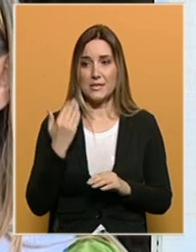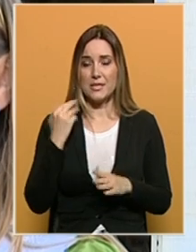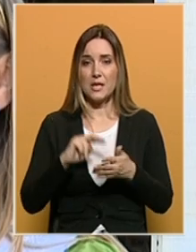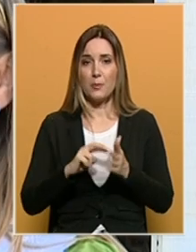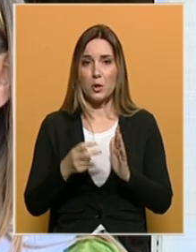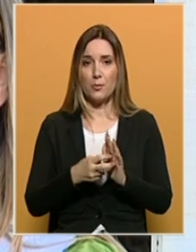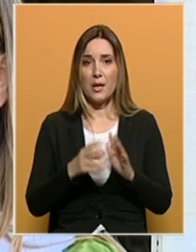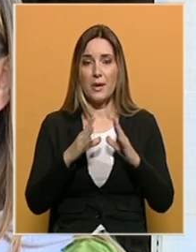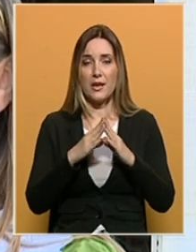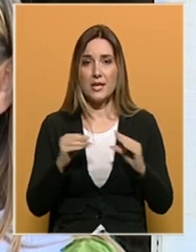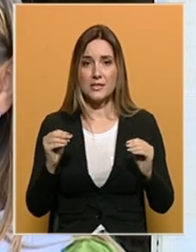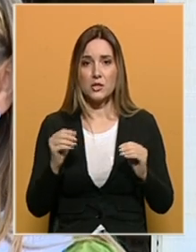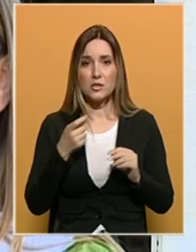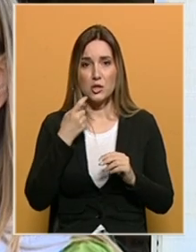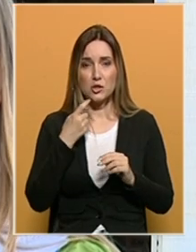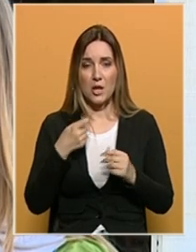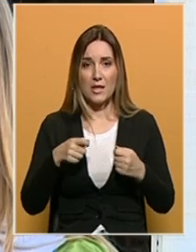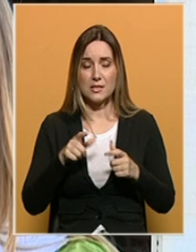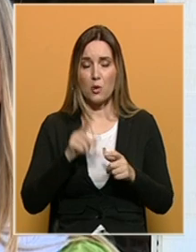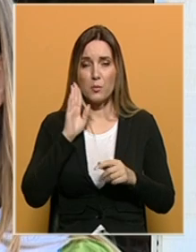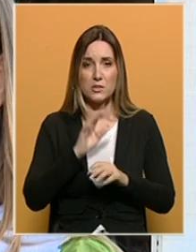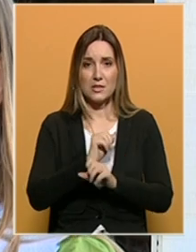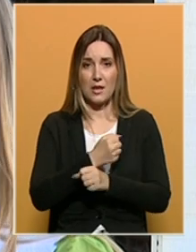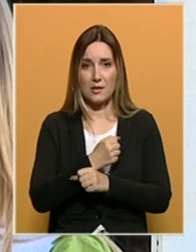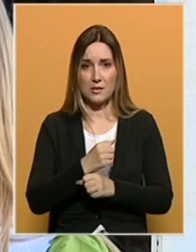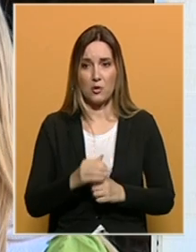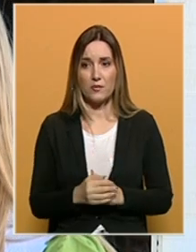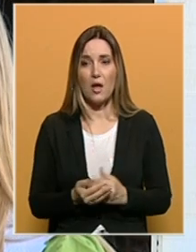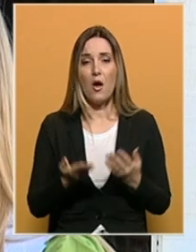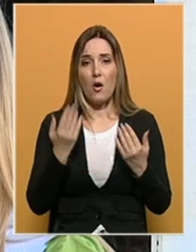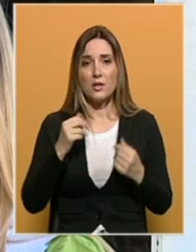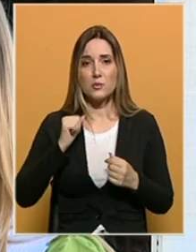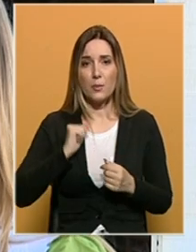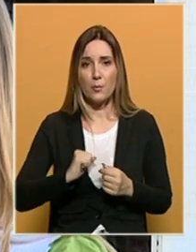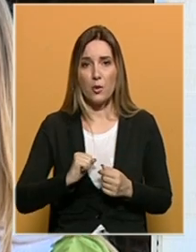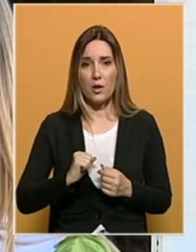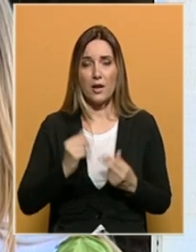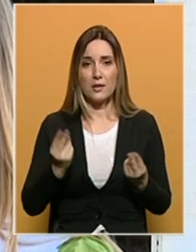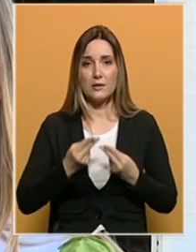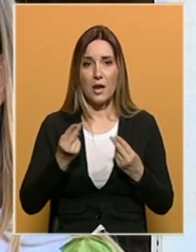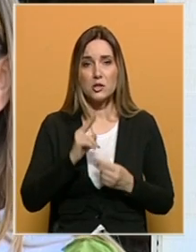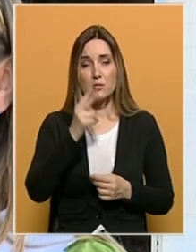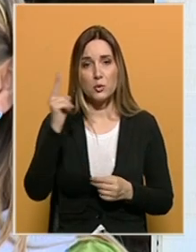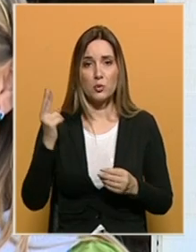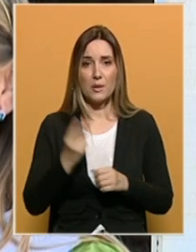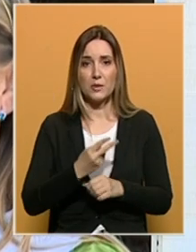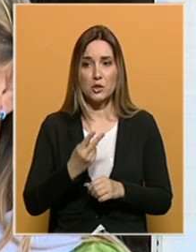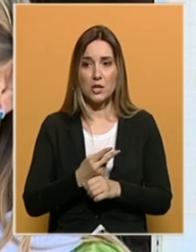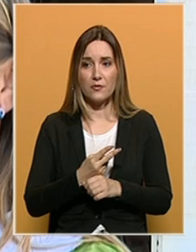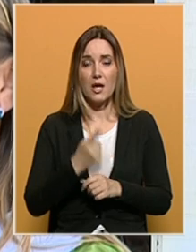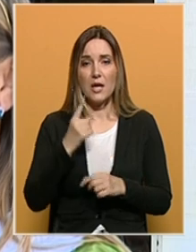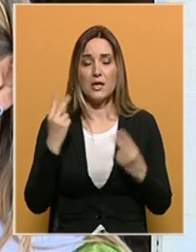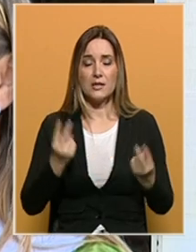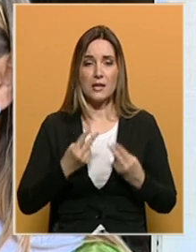problemom nestašice željeza u Bosni i Hercegovini, pa smo onda morali tragati po drugim državama i